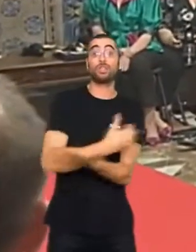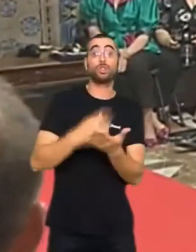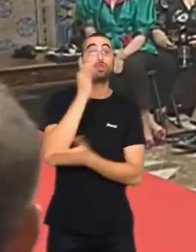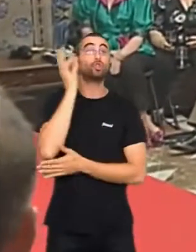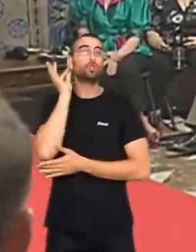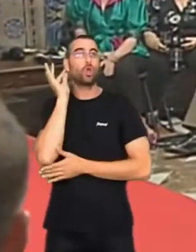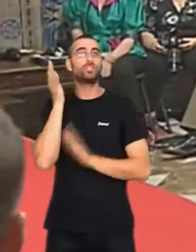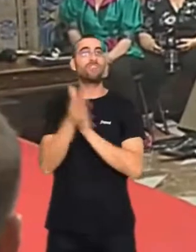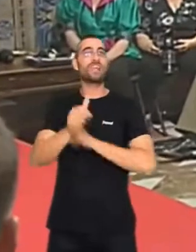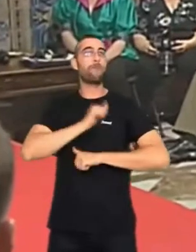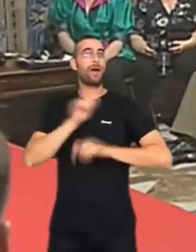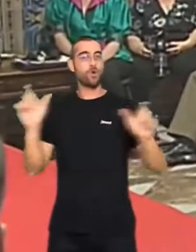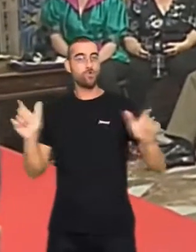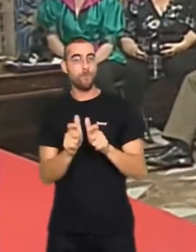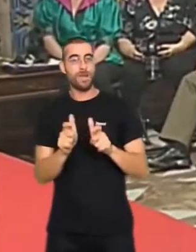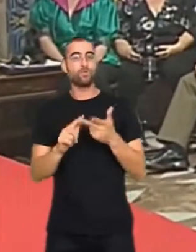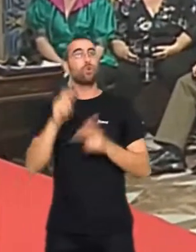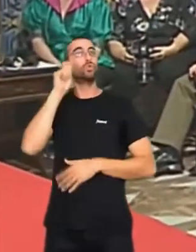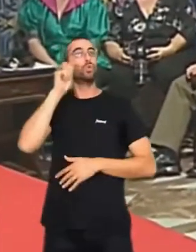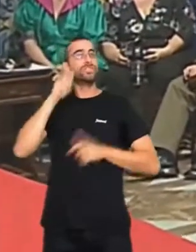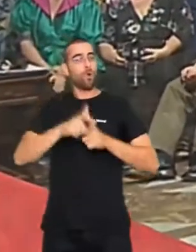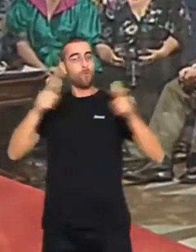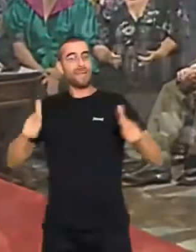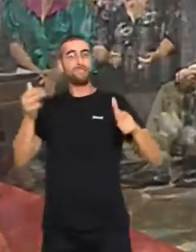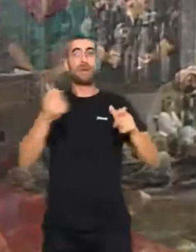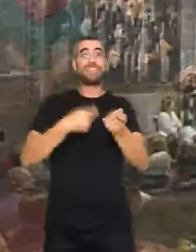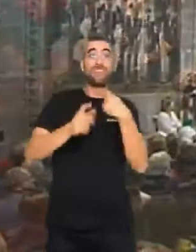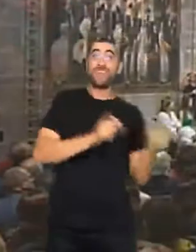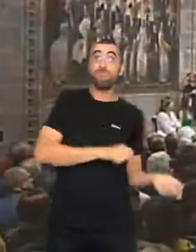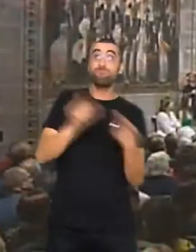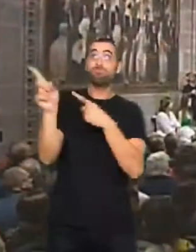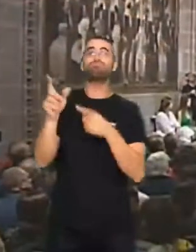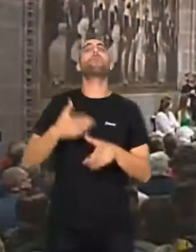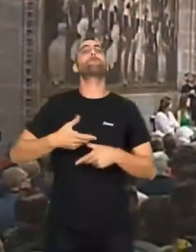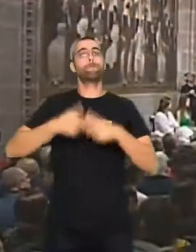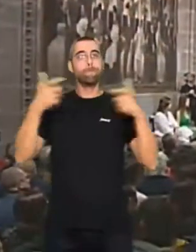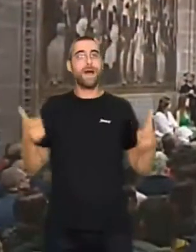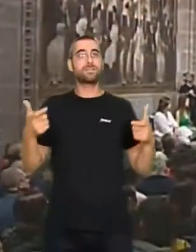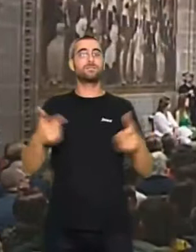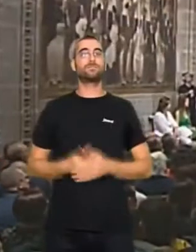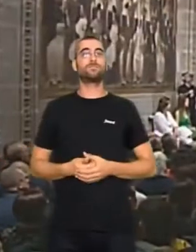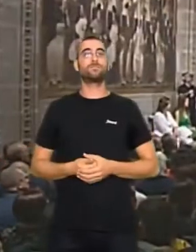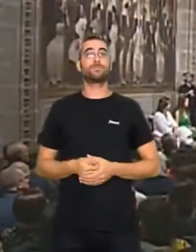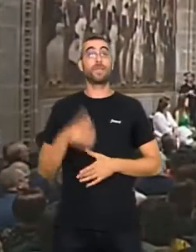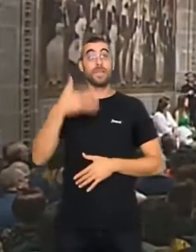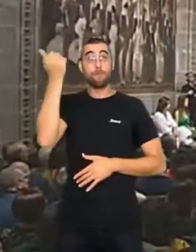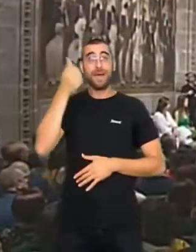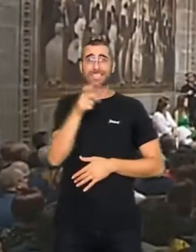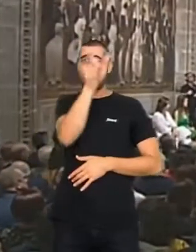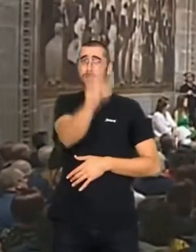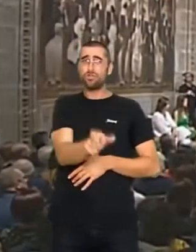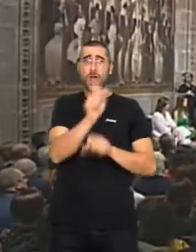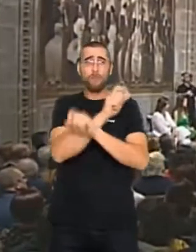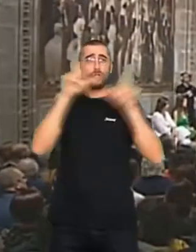la reducció de l'atur, l'augment del turisme i de les exportacions. I, sobretot, hem posat a les persones en el